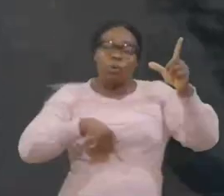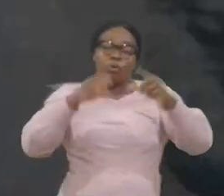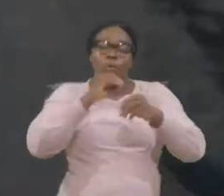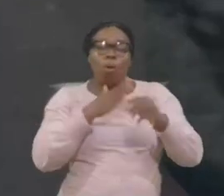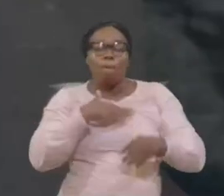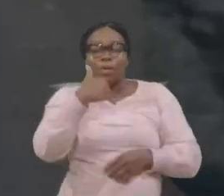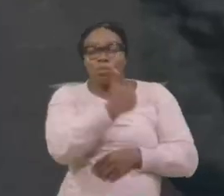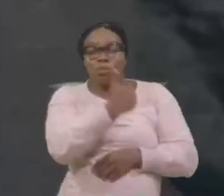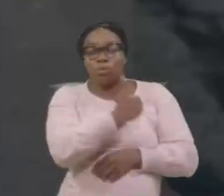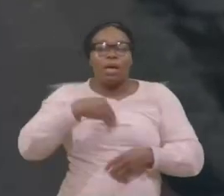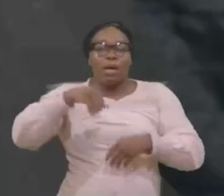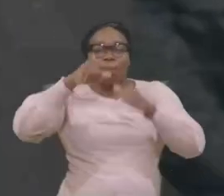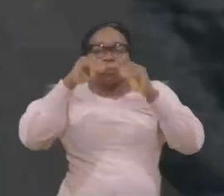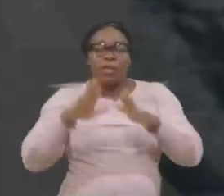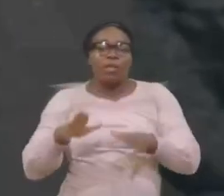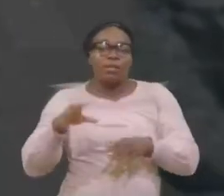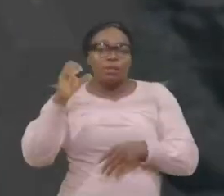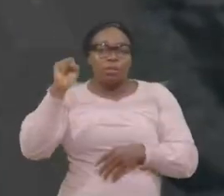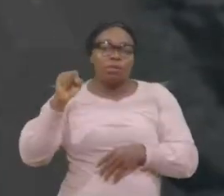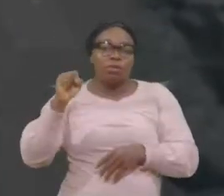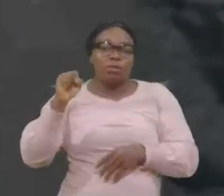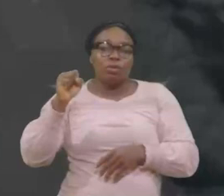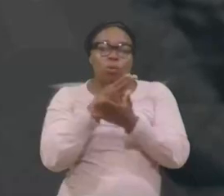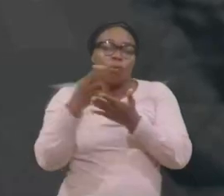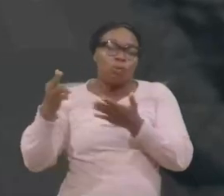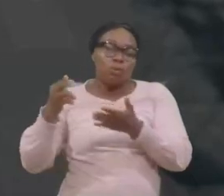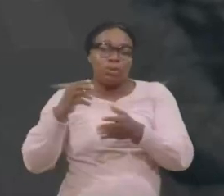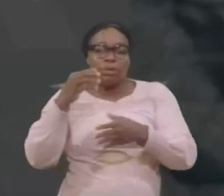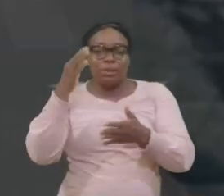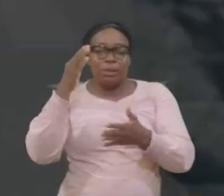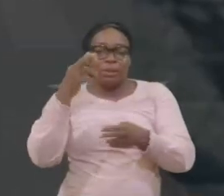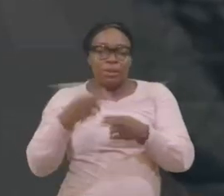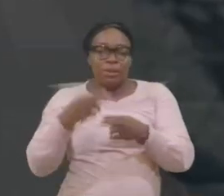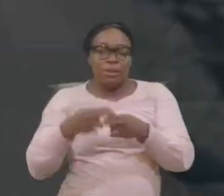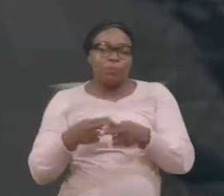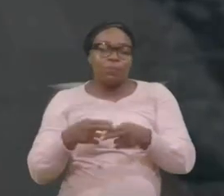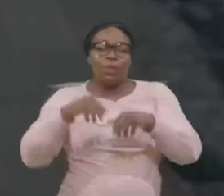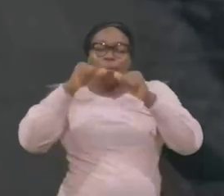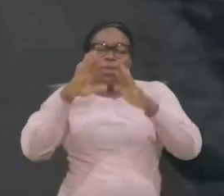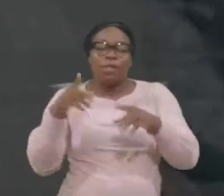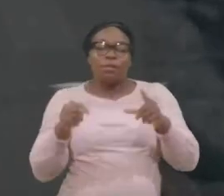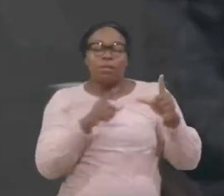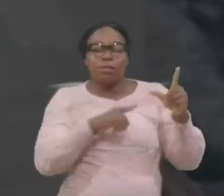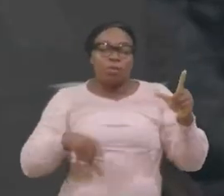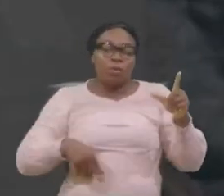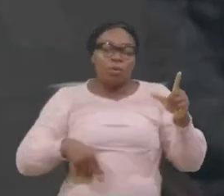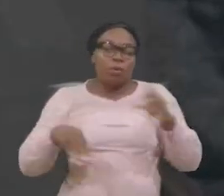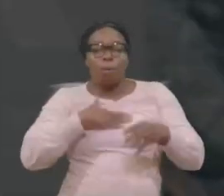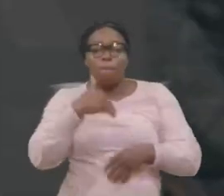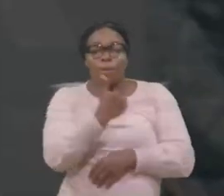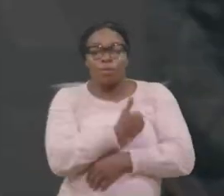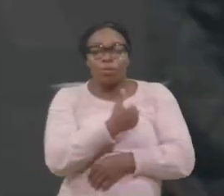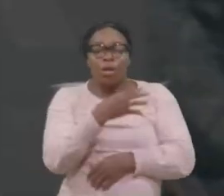Mon âme bénit l'Éternel, Que tout ce qui est à moi bénisse en scène, Verset 2, Mon âme bénit l'Éternel, Et n'oublie aucun